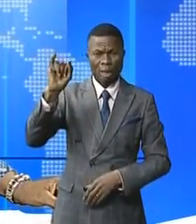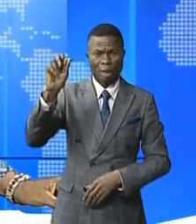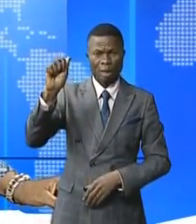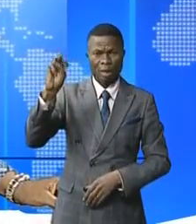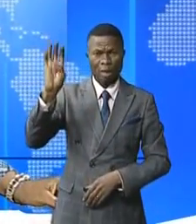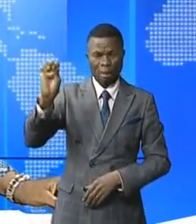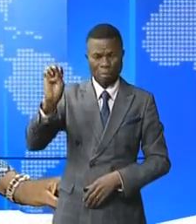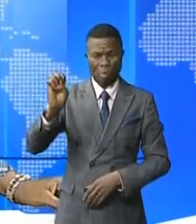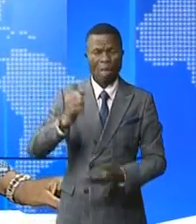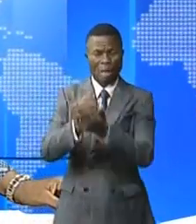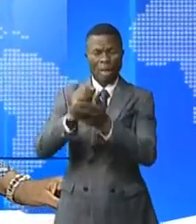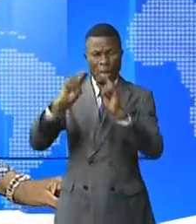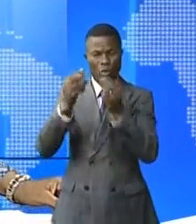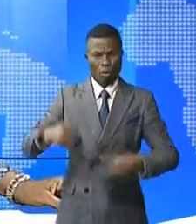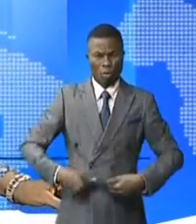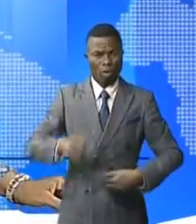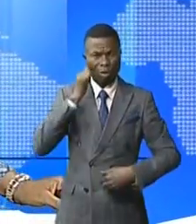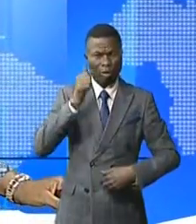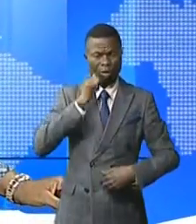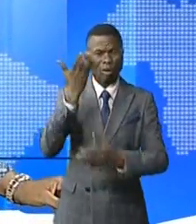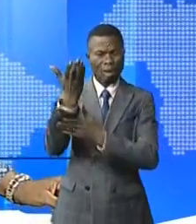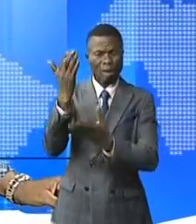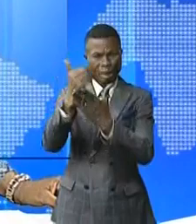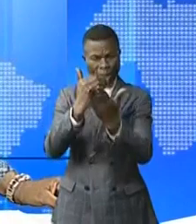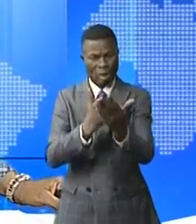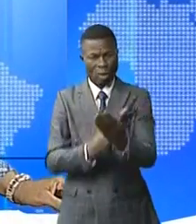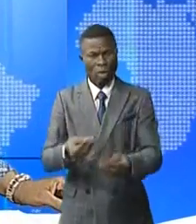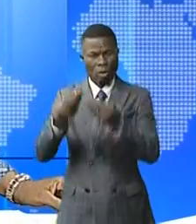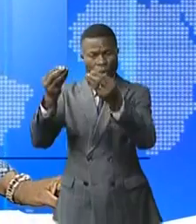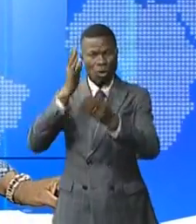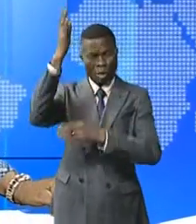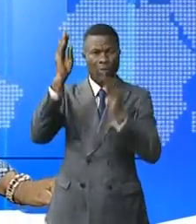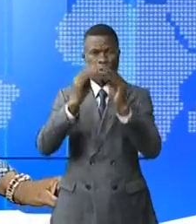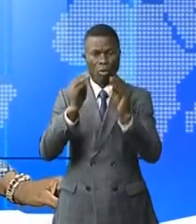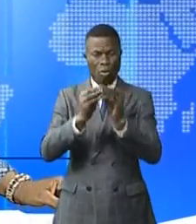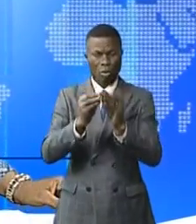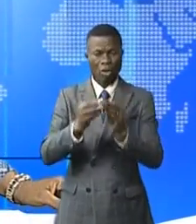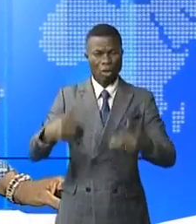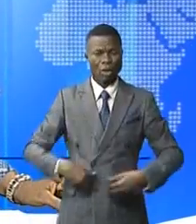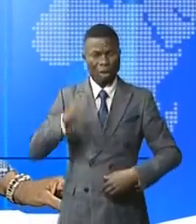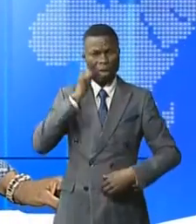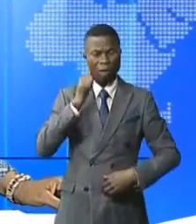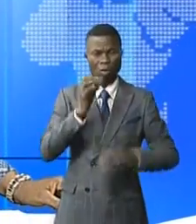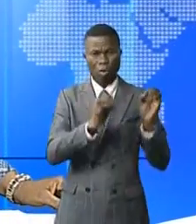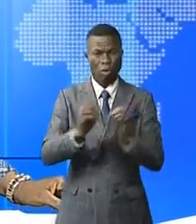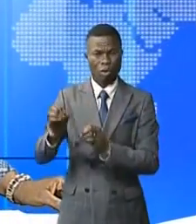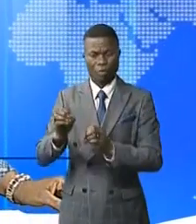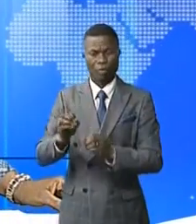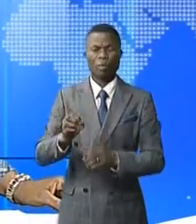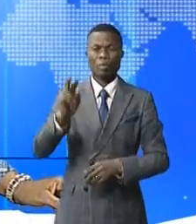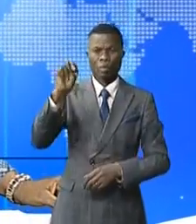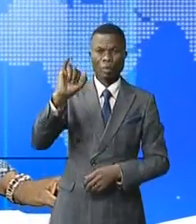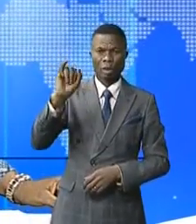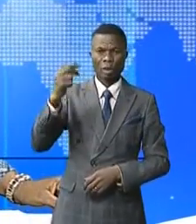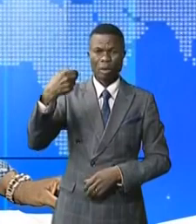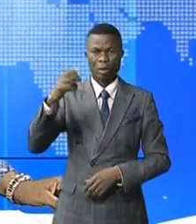population en Afrique a formulé des recommandations à soumettre au prochain sommet de jeunes filles qui se tiendra au Niger. Christine